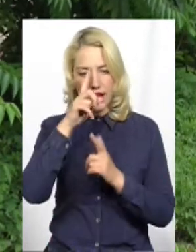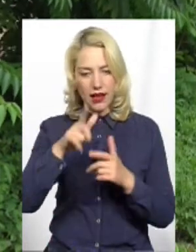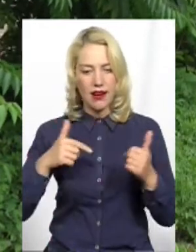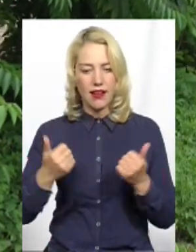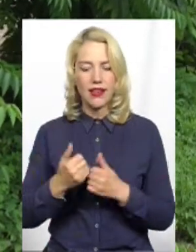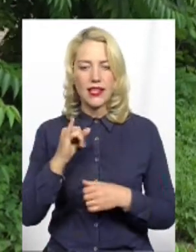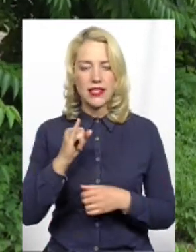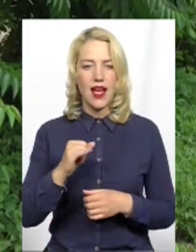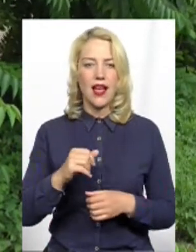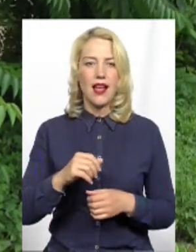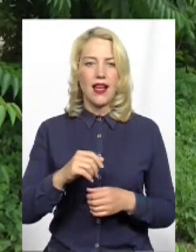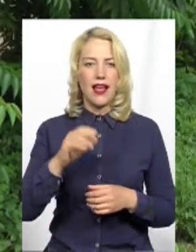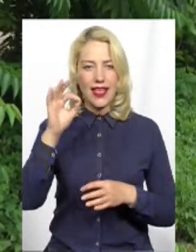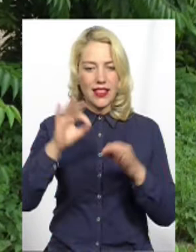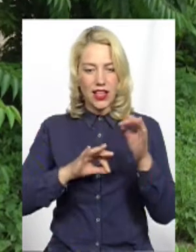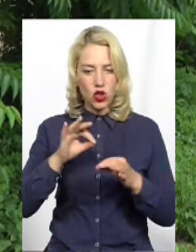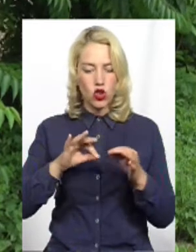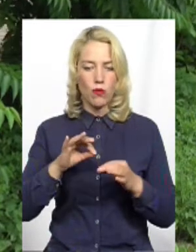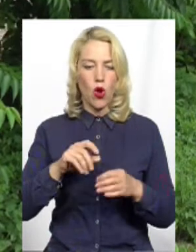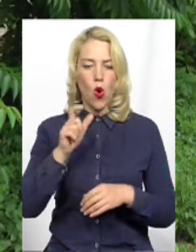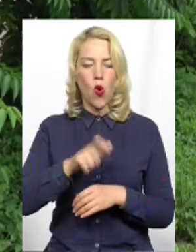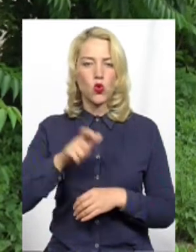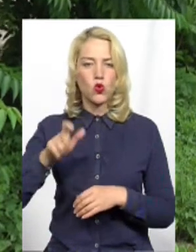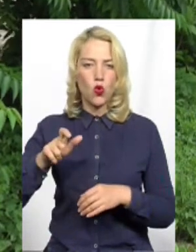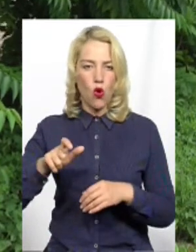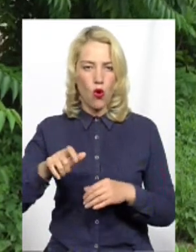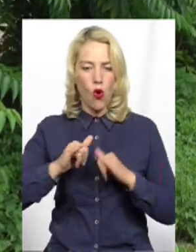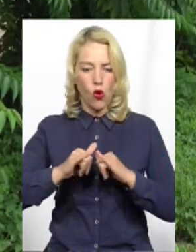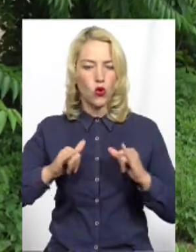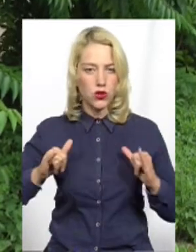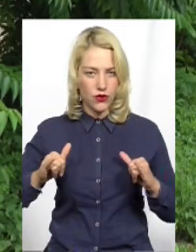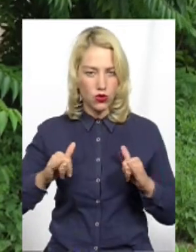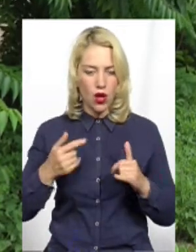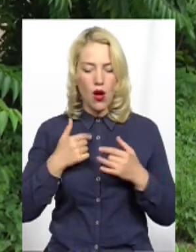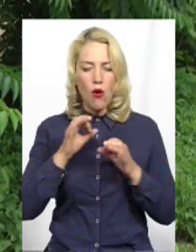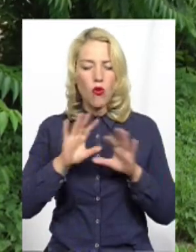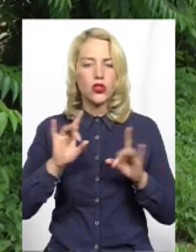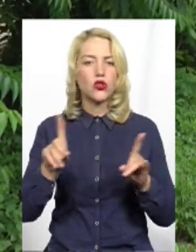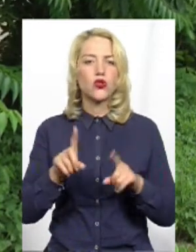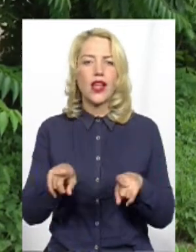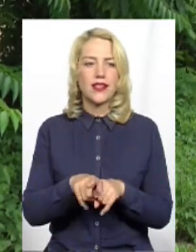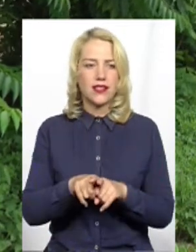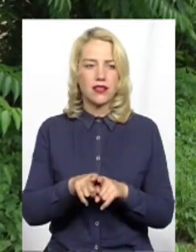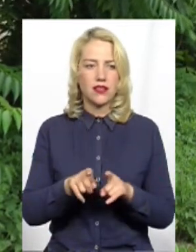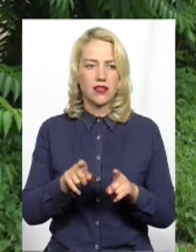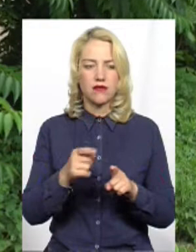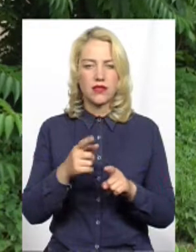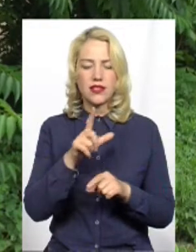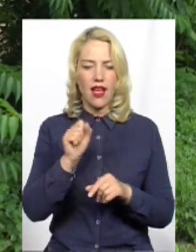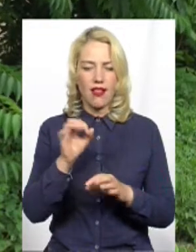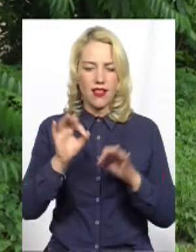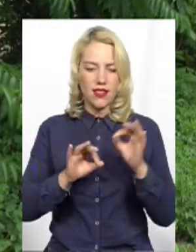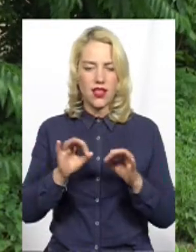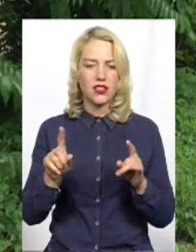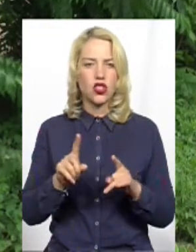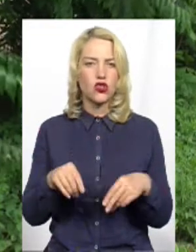Поясніть, будь ласка, для виборців, що це за індекс і які законодавчі ініціативи допоможуть вам втілити цей